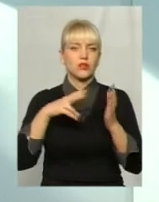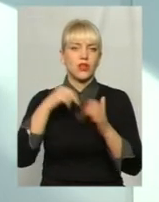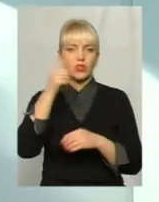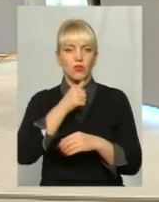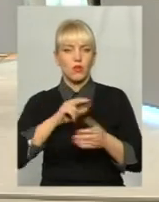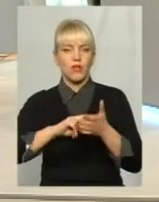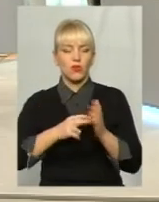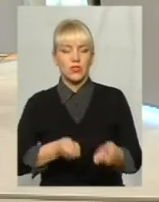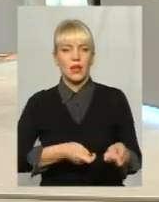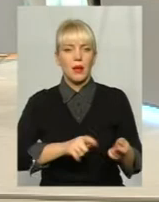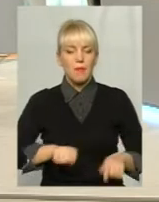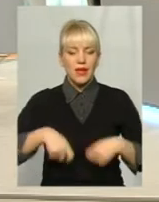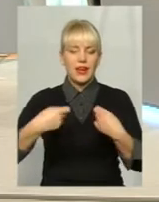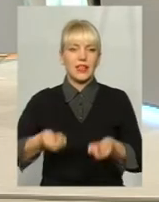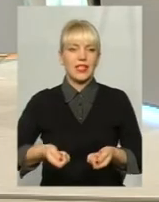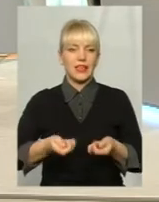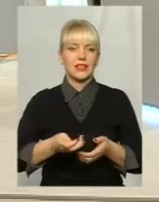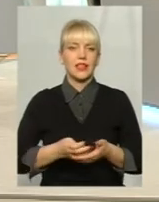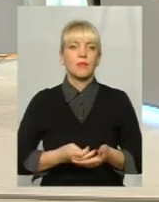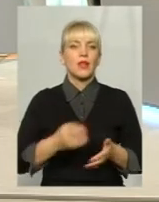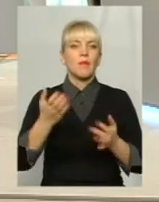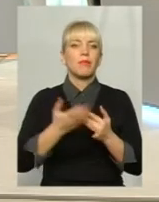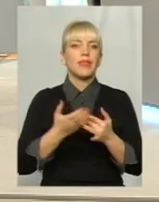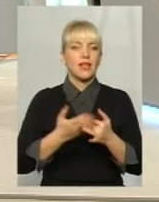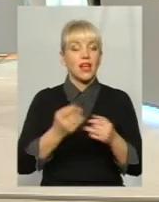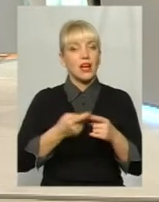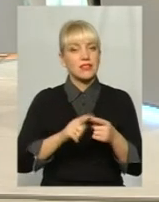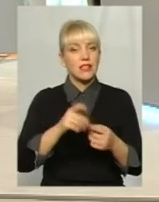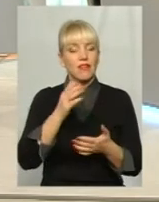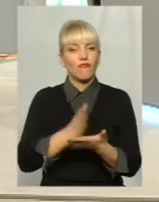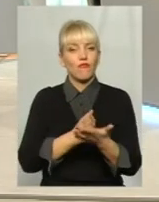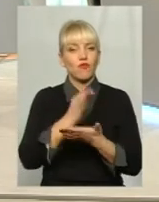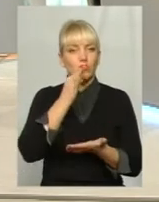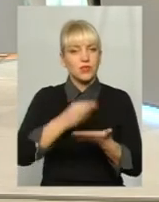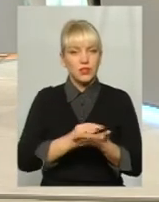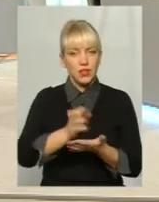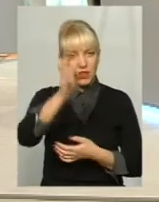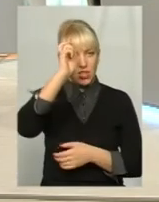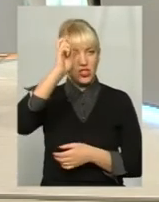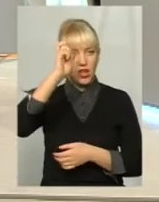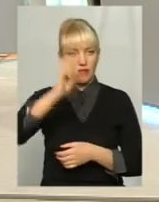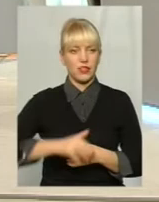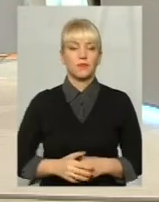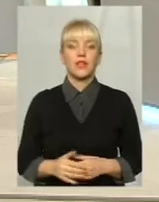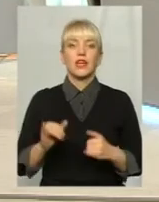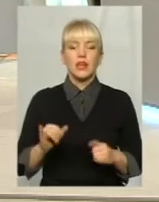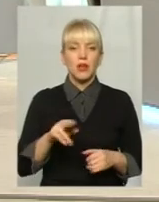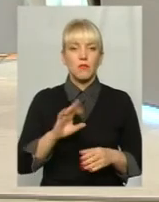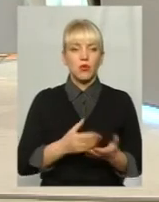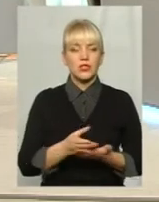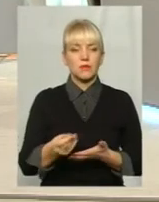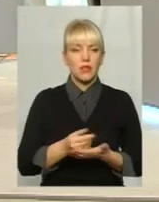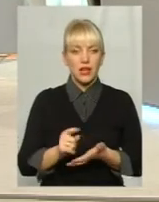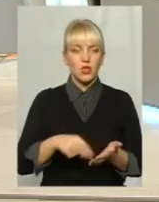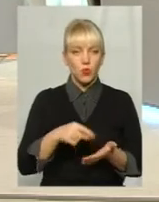передати на місцеві бюджети пільги. Це також є функція державного бюджету. Пільги по сплаті за комунальні